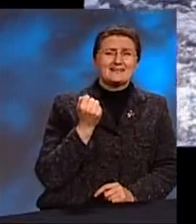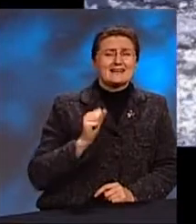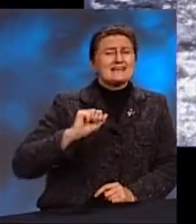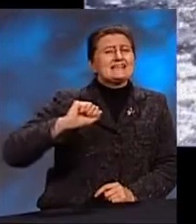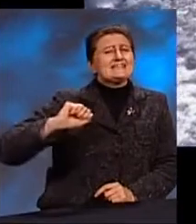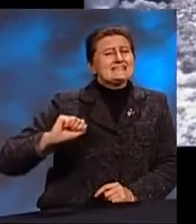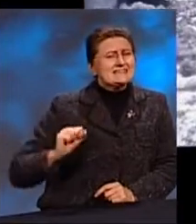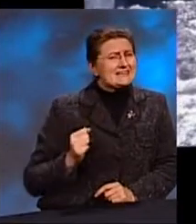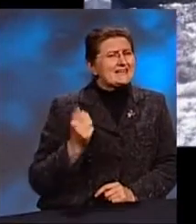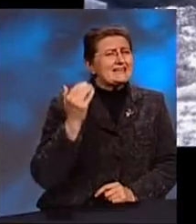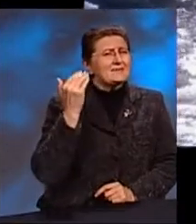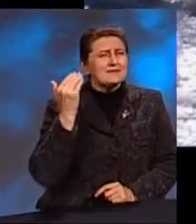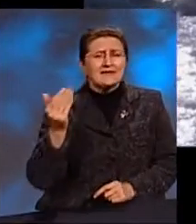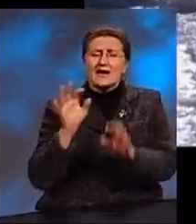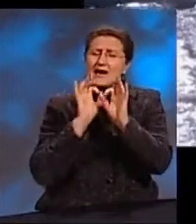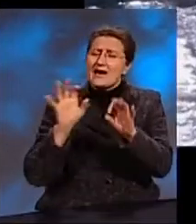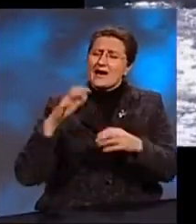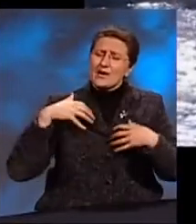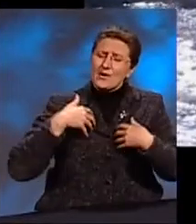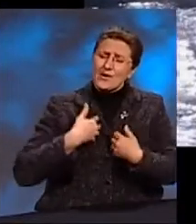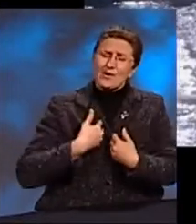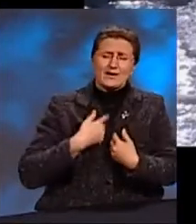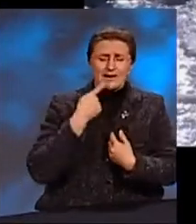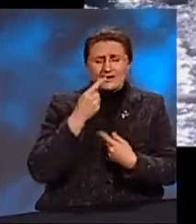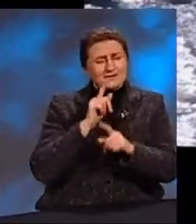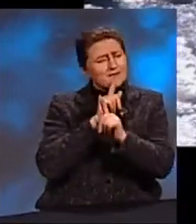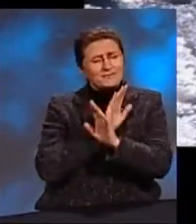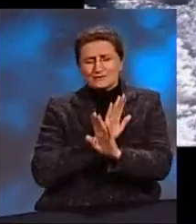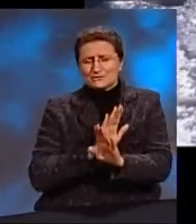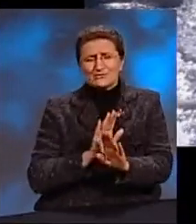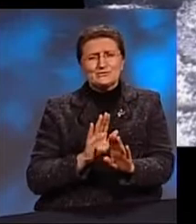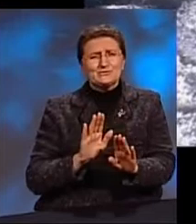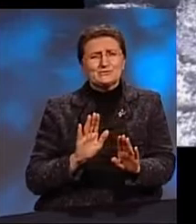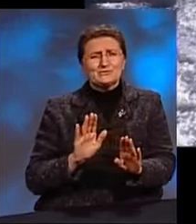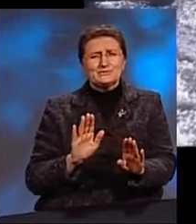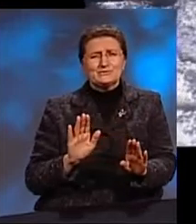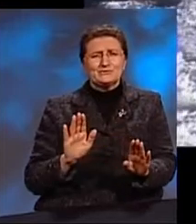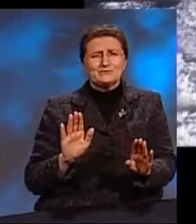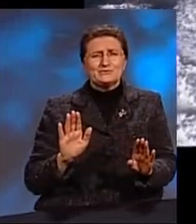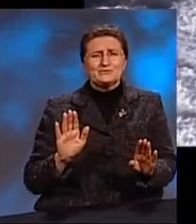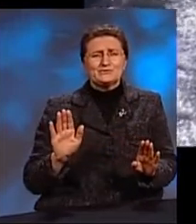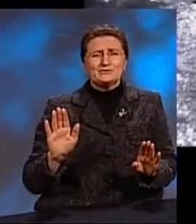С ними я о горе помолчу